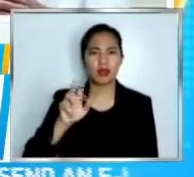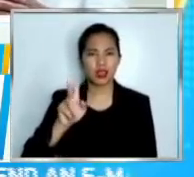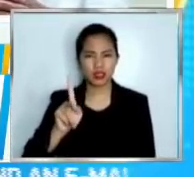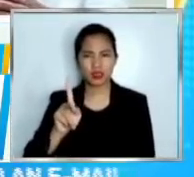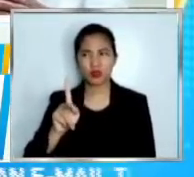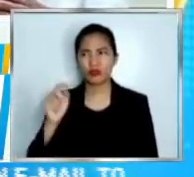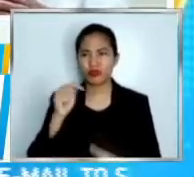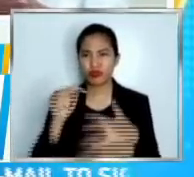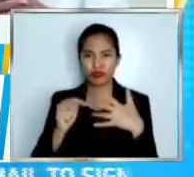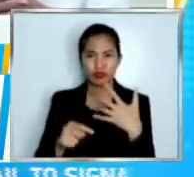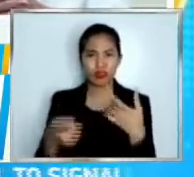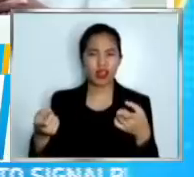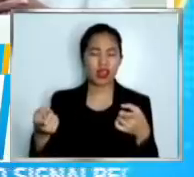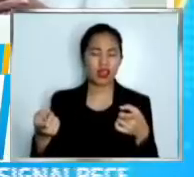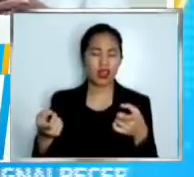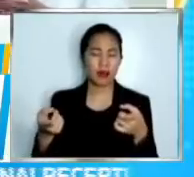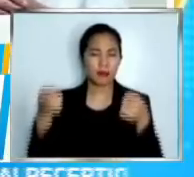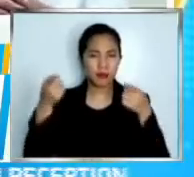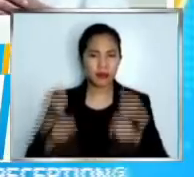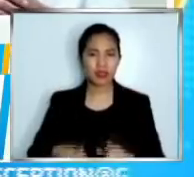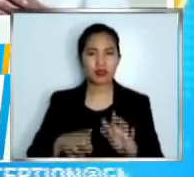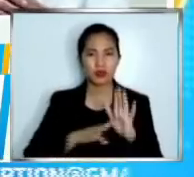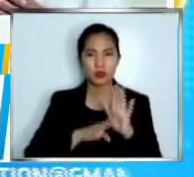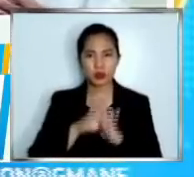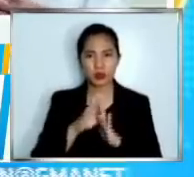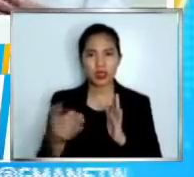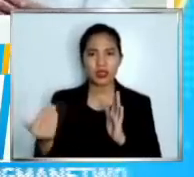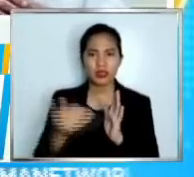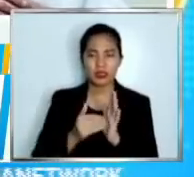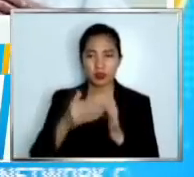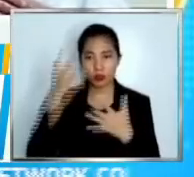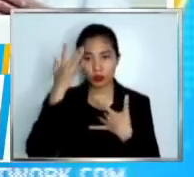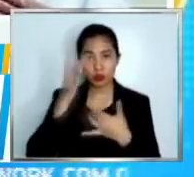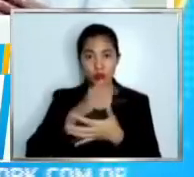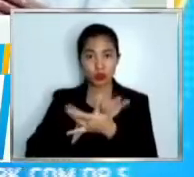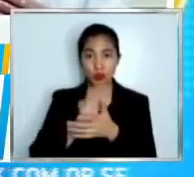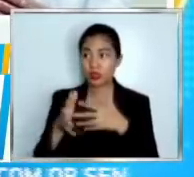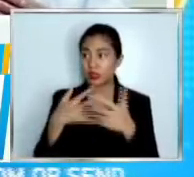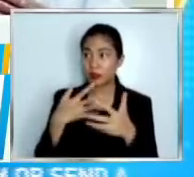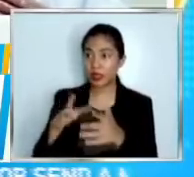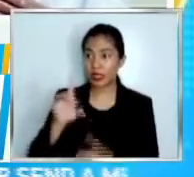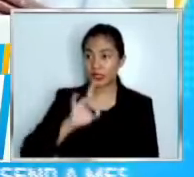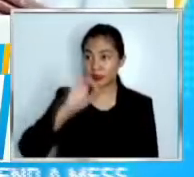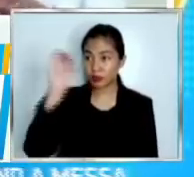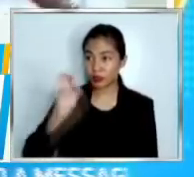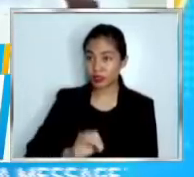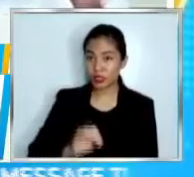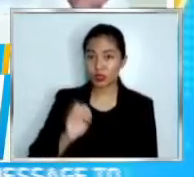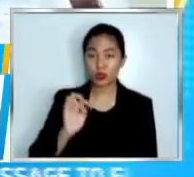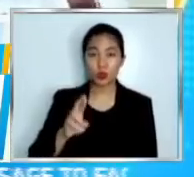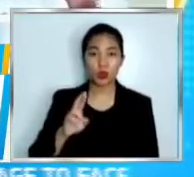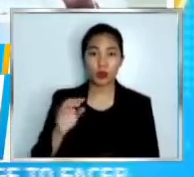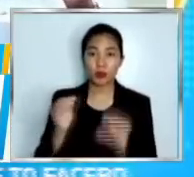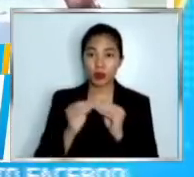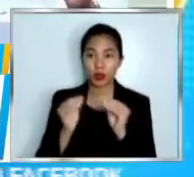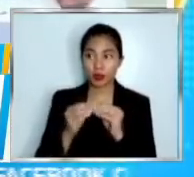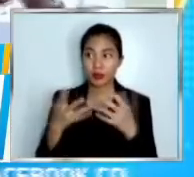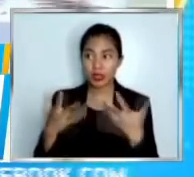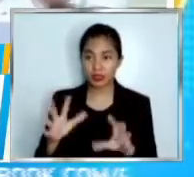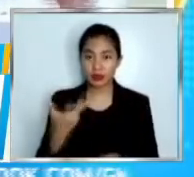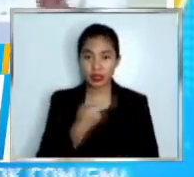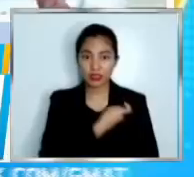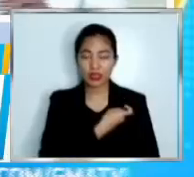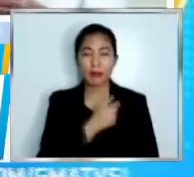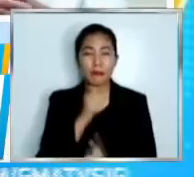kanilang COVID cases despite the fact na 80% or more ang kanilang vaccine coverage so hindi dito makikita